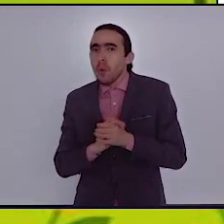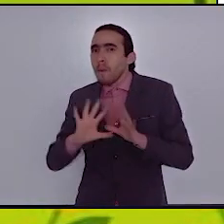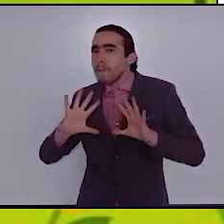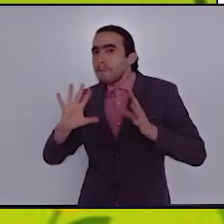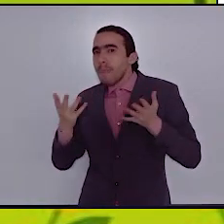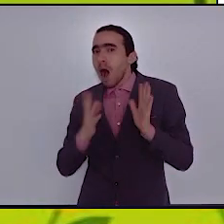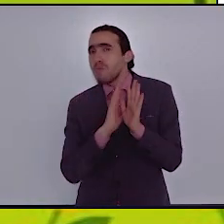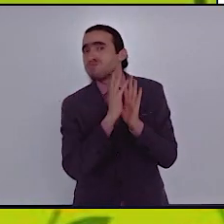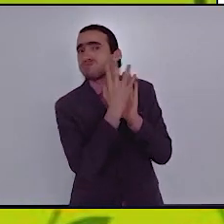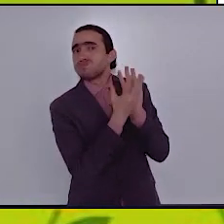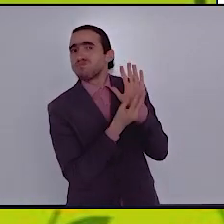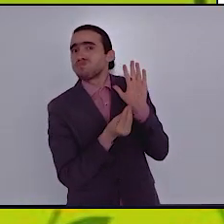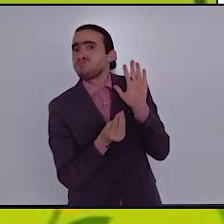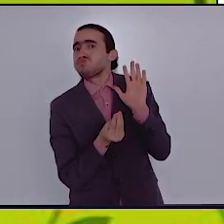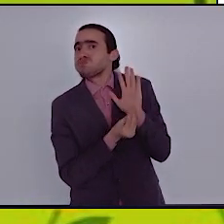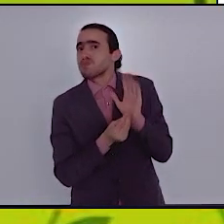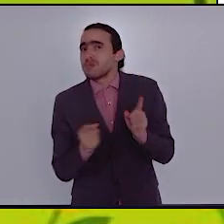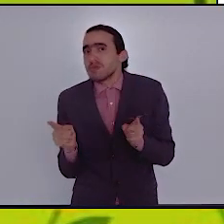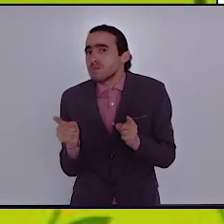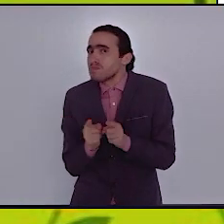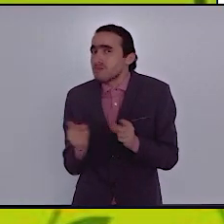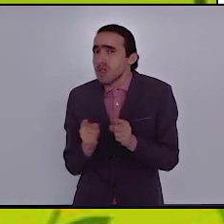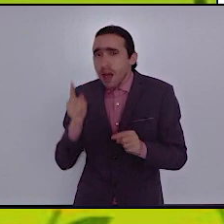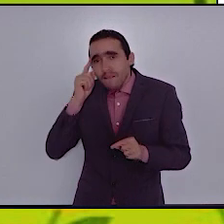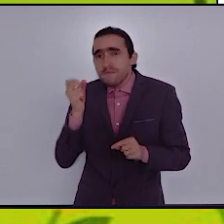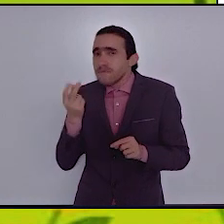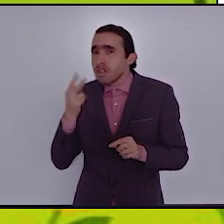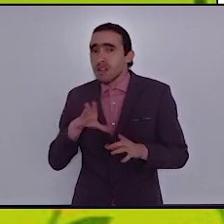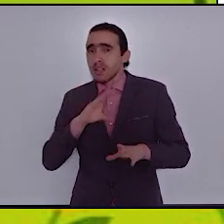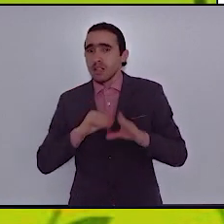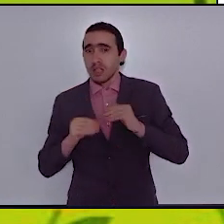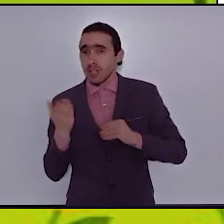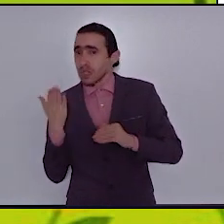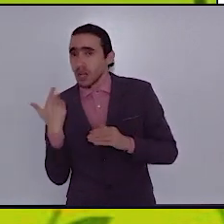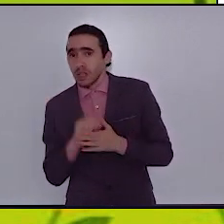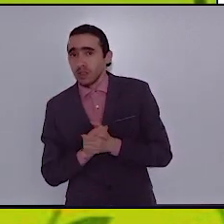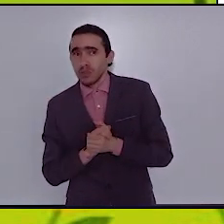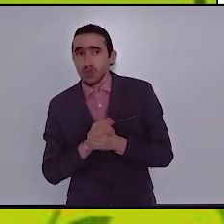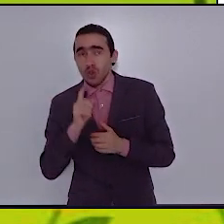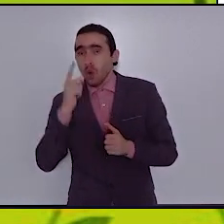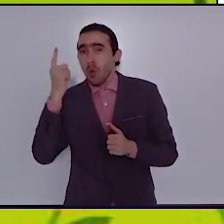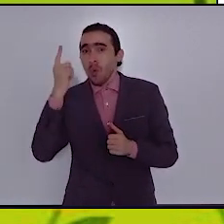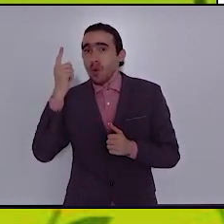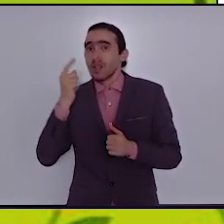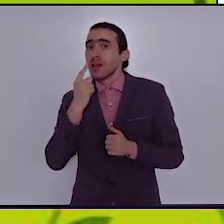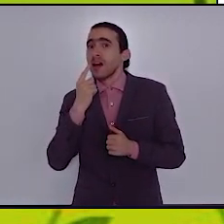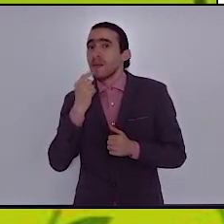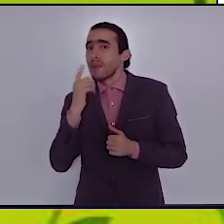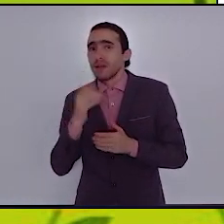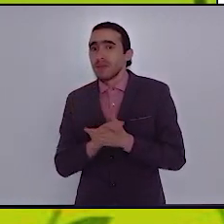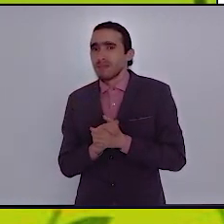لدارس الغراب والجرة؟ هل هو المفتاح الأحمر؟ عدم مواجهة المشاكل؟